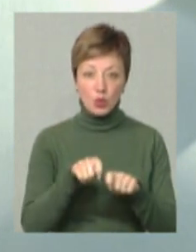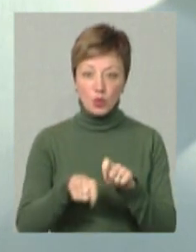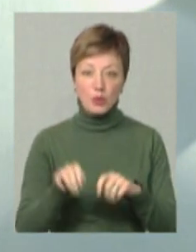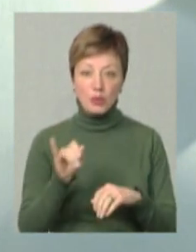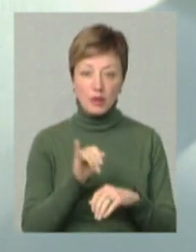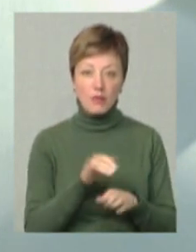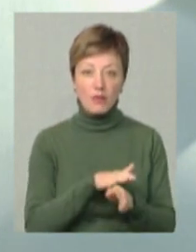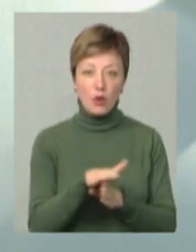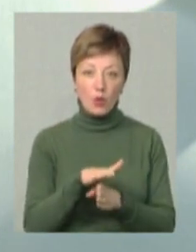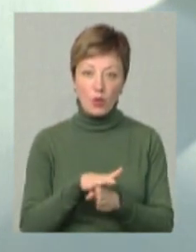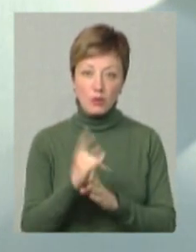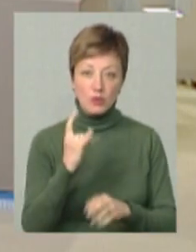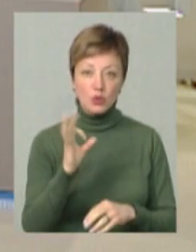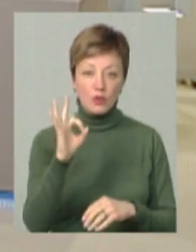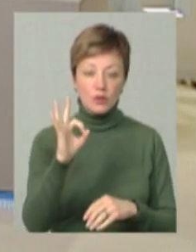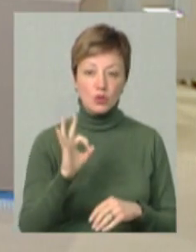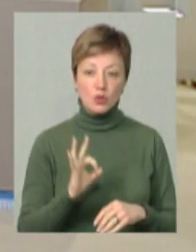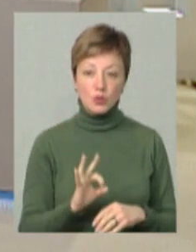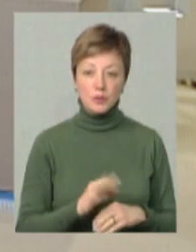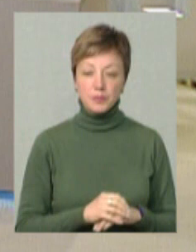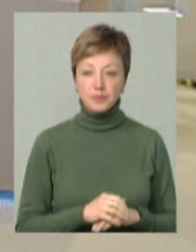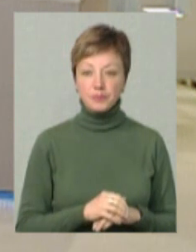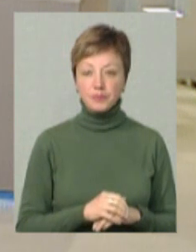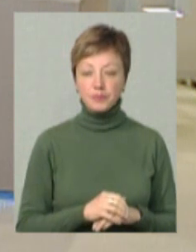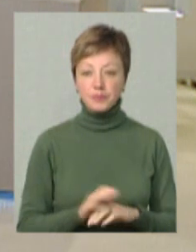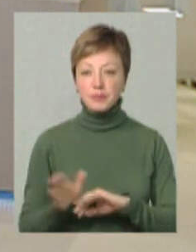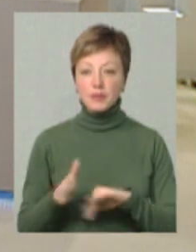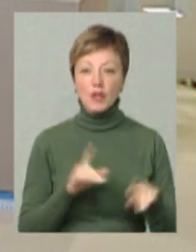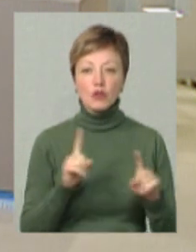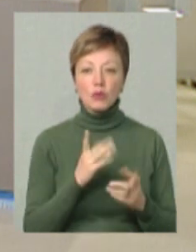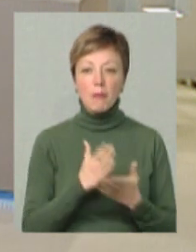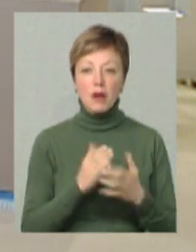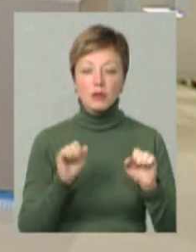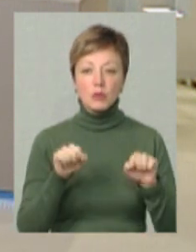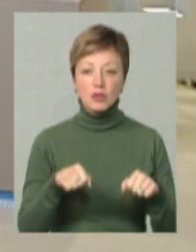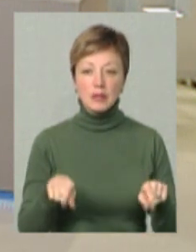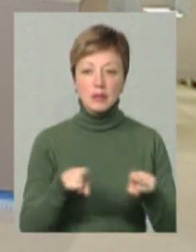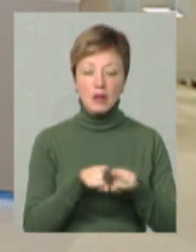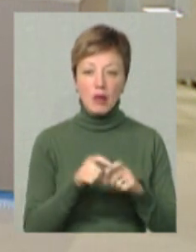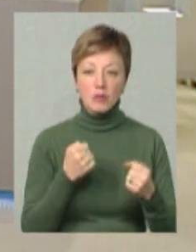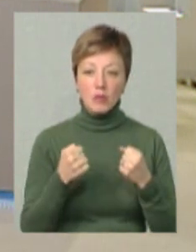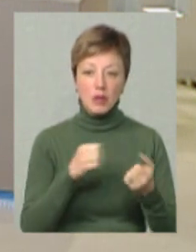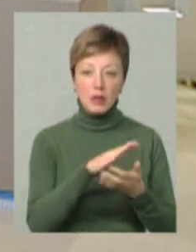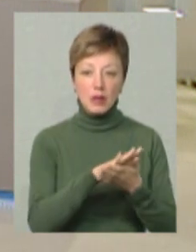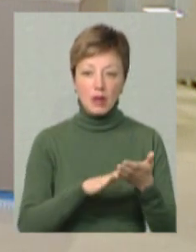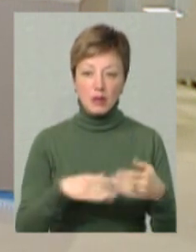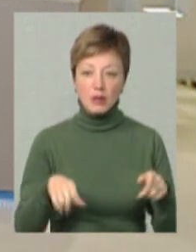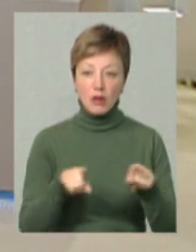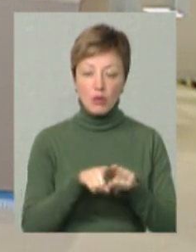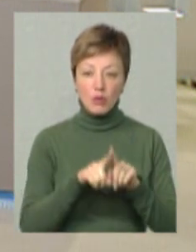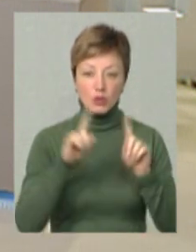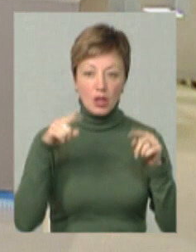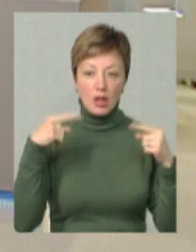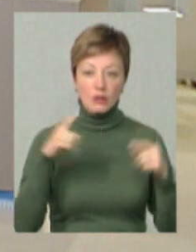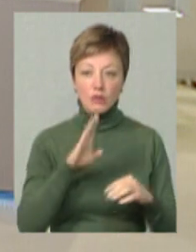і виконуємо на 100%. Власне, щоб мати можливість протистояти і далі такому неймовірному